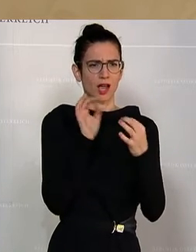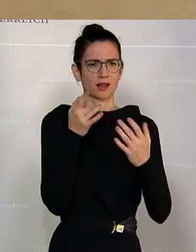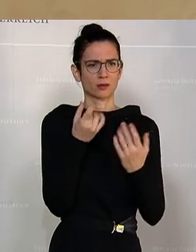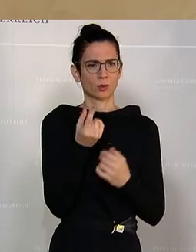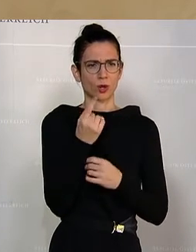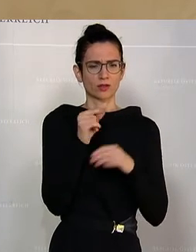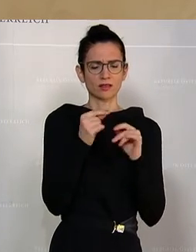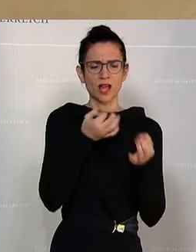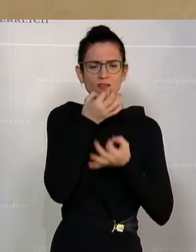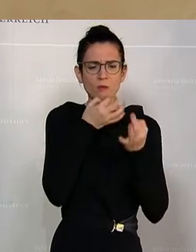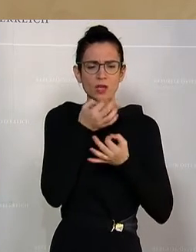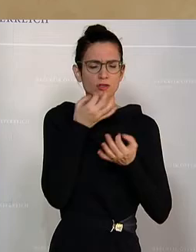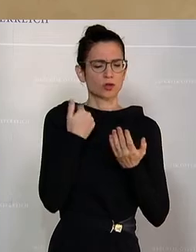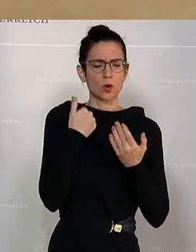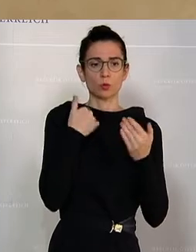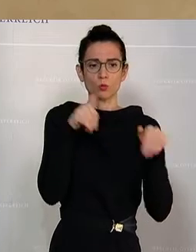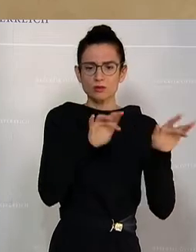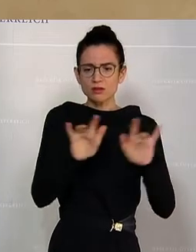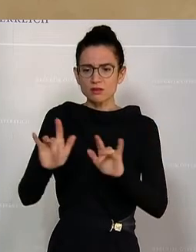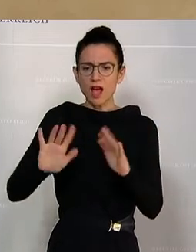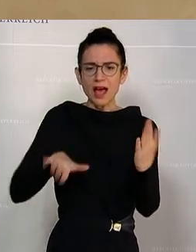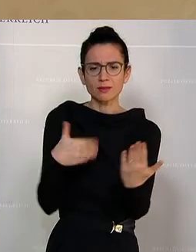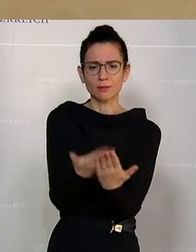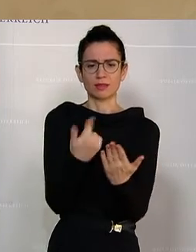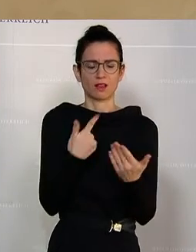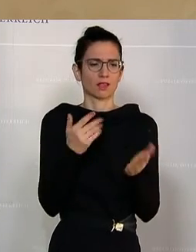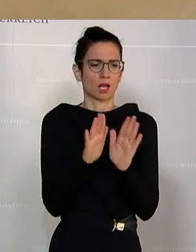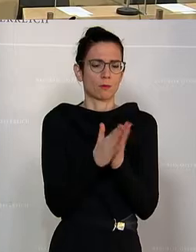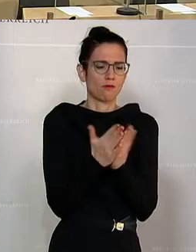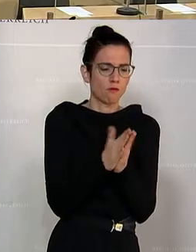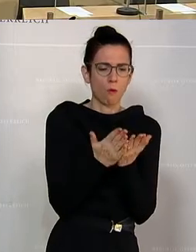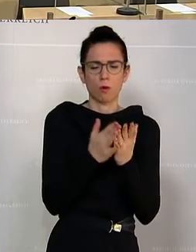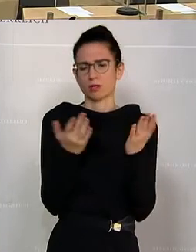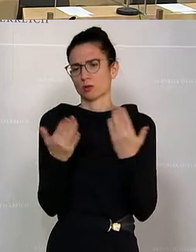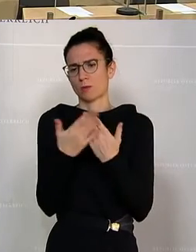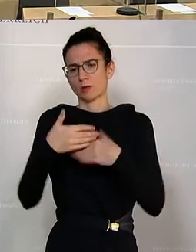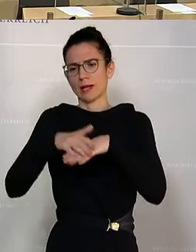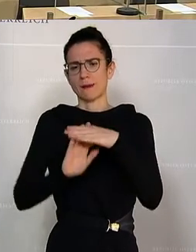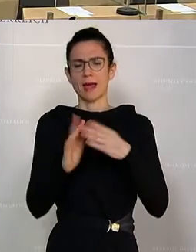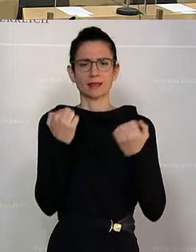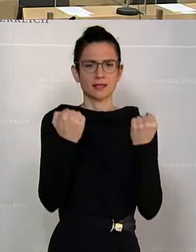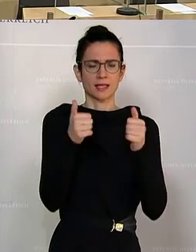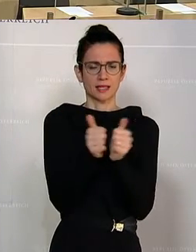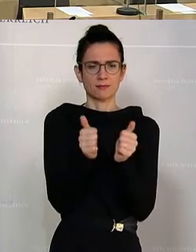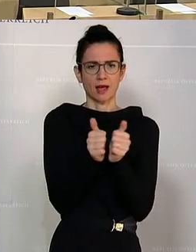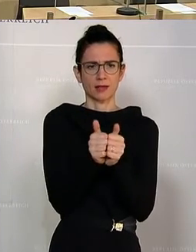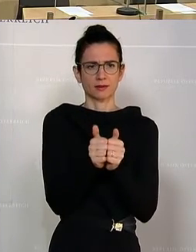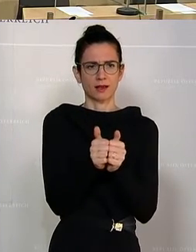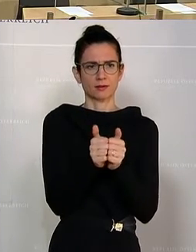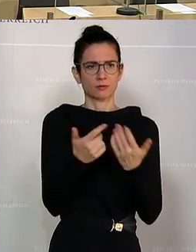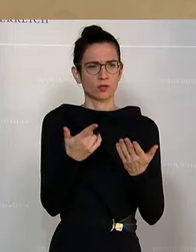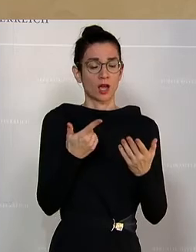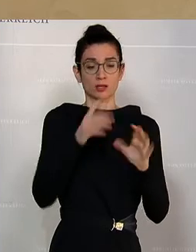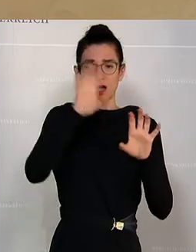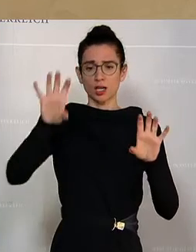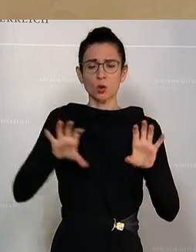Informationsfolder, die der Bevölkerung durchaus auch über die Gemeinden zur Verfügung gestellt werden. Sicherheitspartner in den Regionen